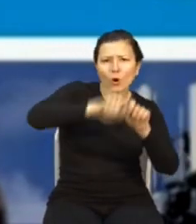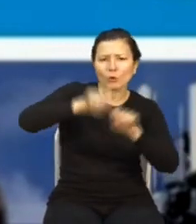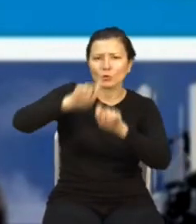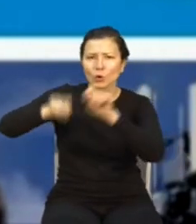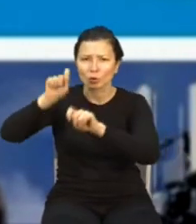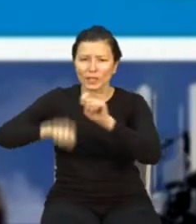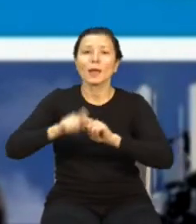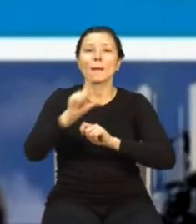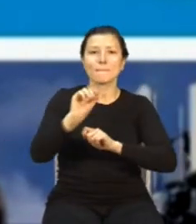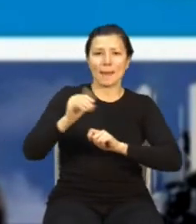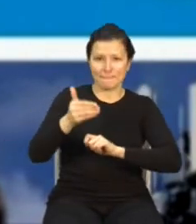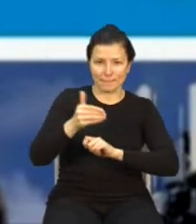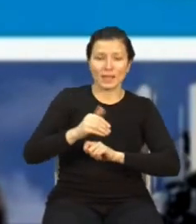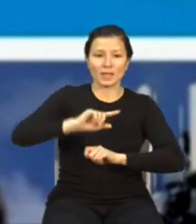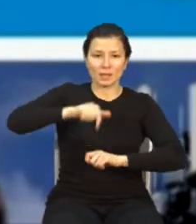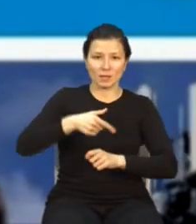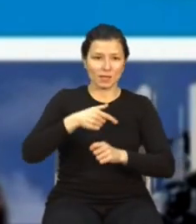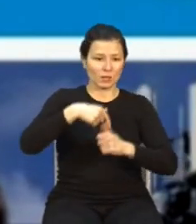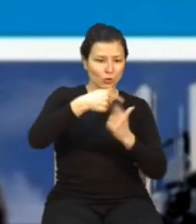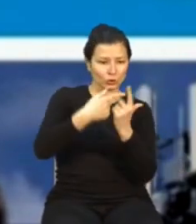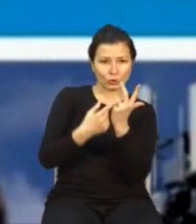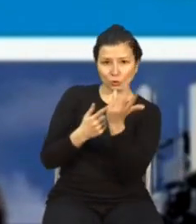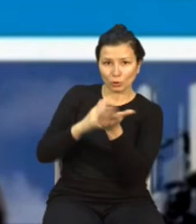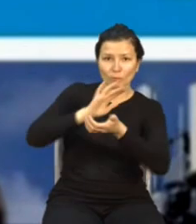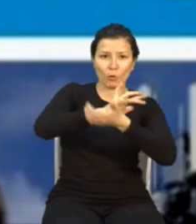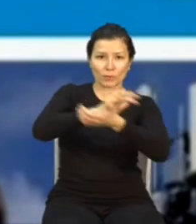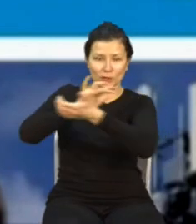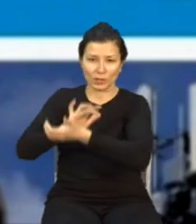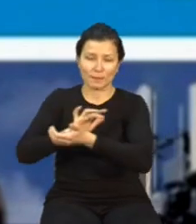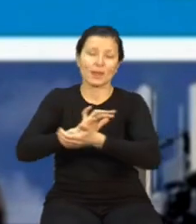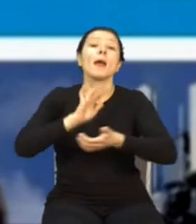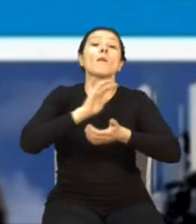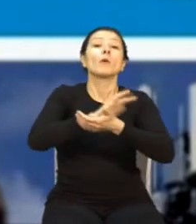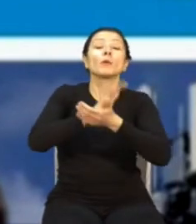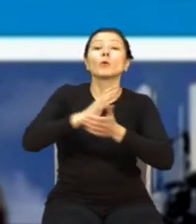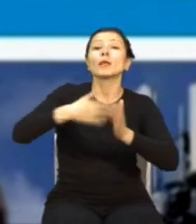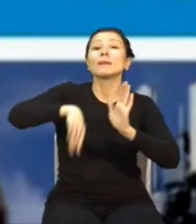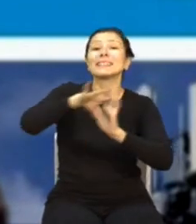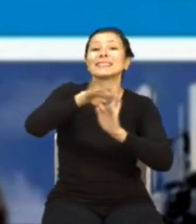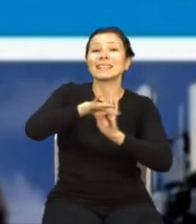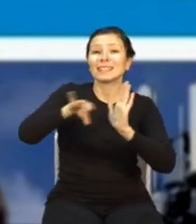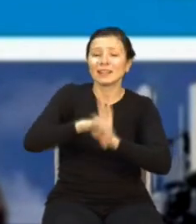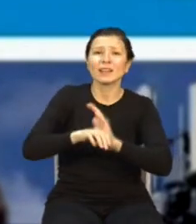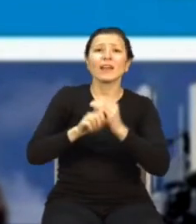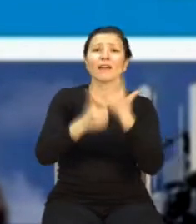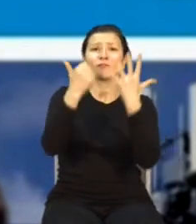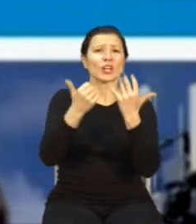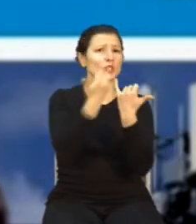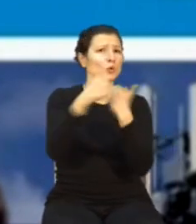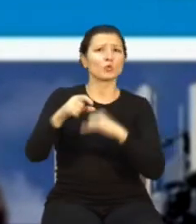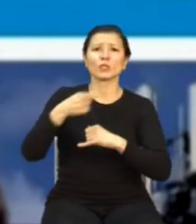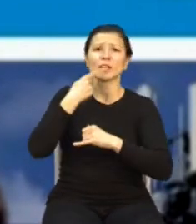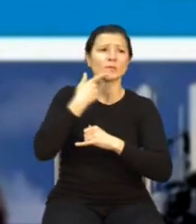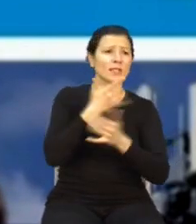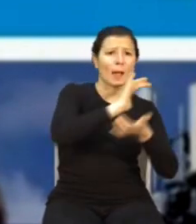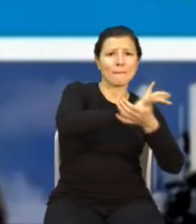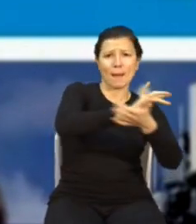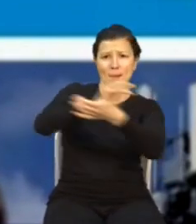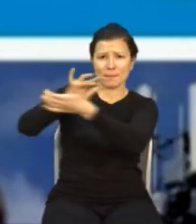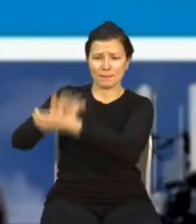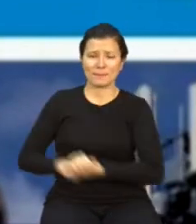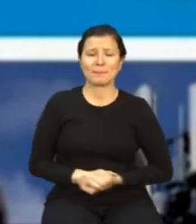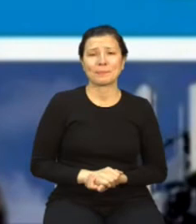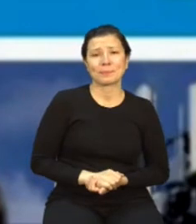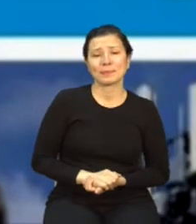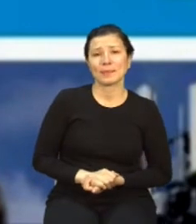ekspozycji również publikujemy. Wytyczne w sześciu różnych językach i w większości przypadków,